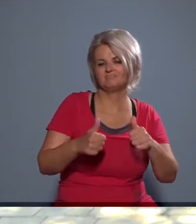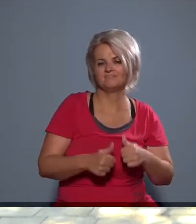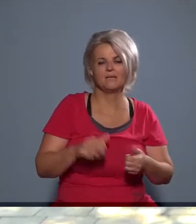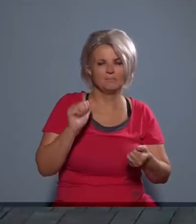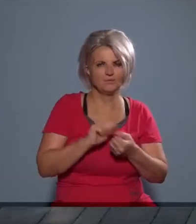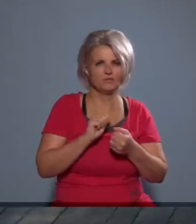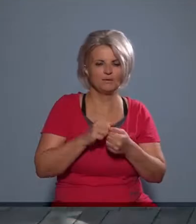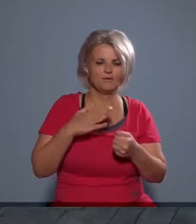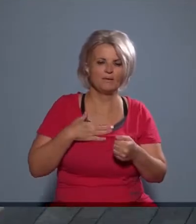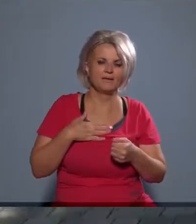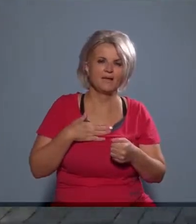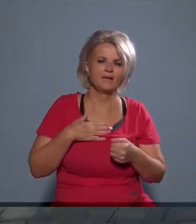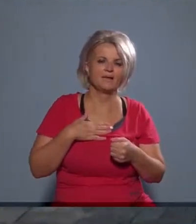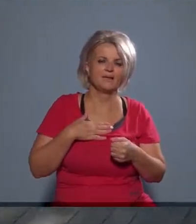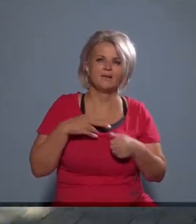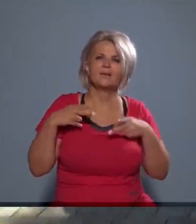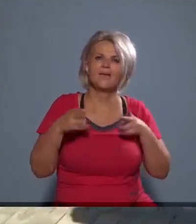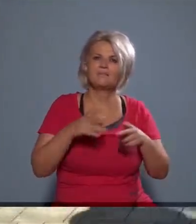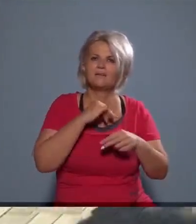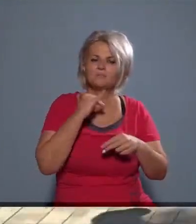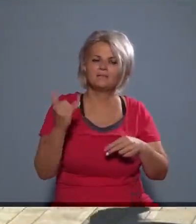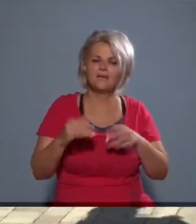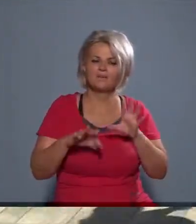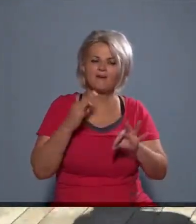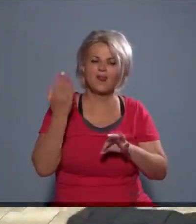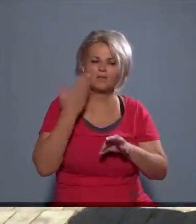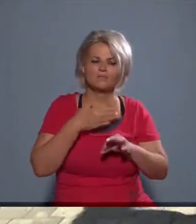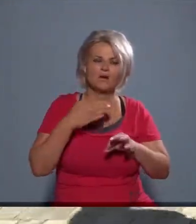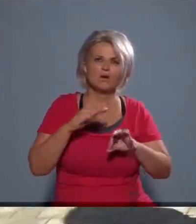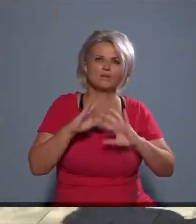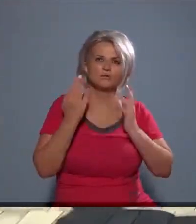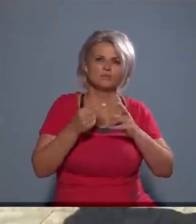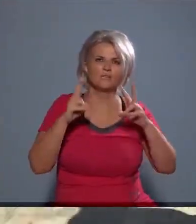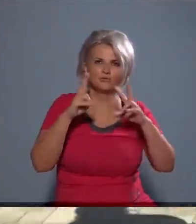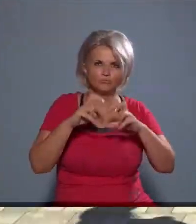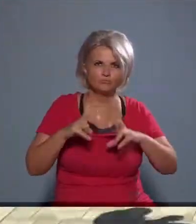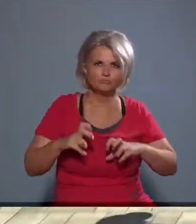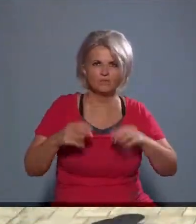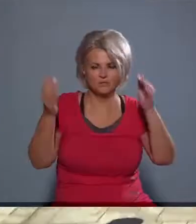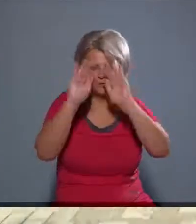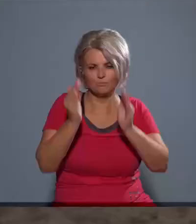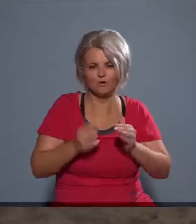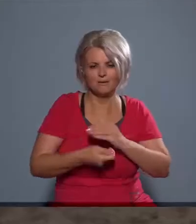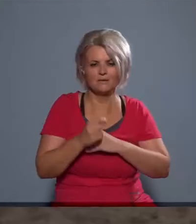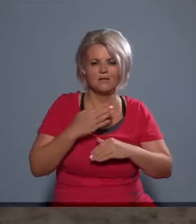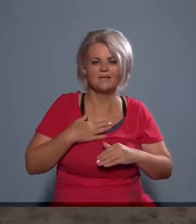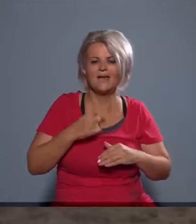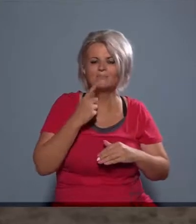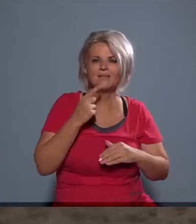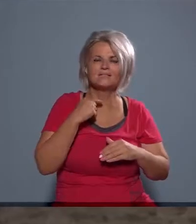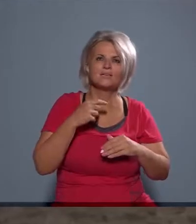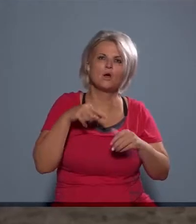zseniális. Biztos vagyok benne, hogy személyes kedvencet mindenki választ magának, ha felderítette az összes mini szobrot. Az én